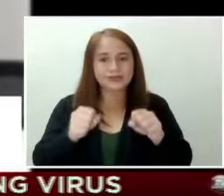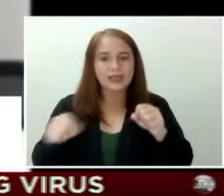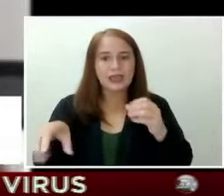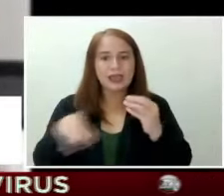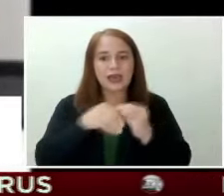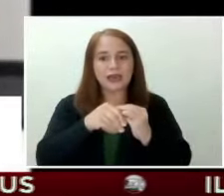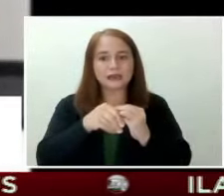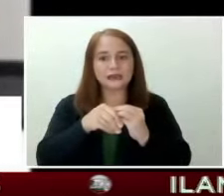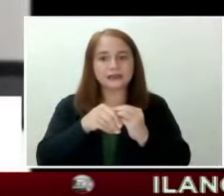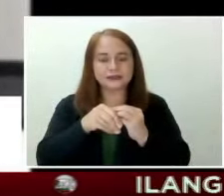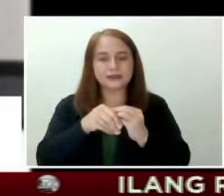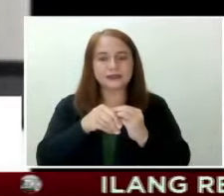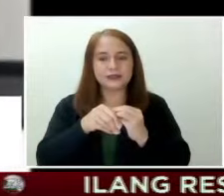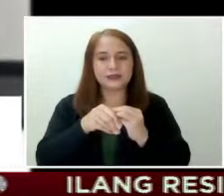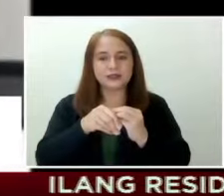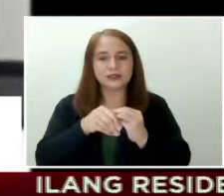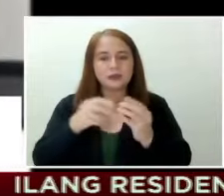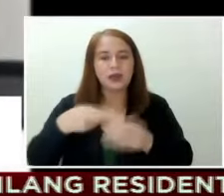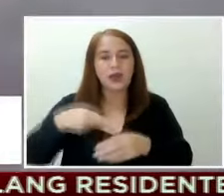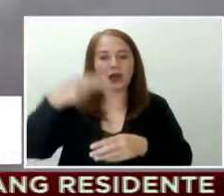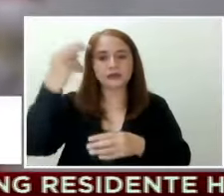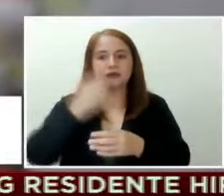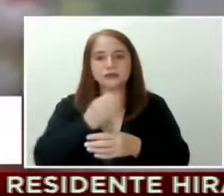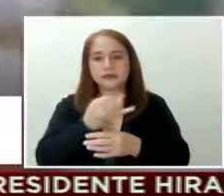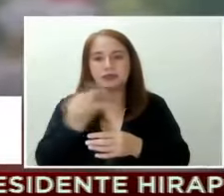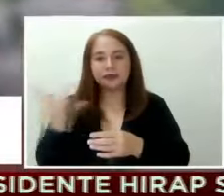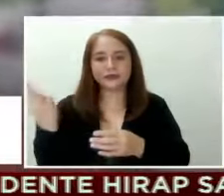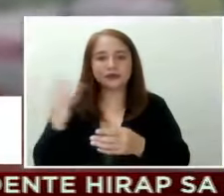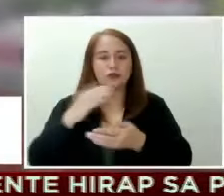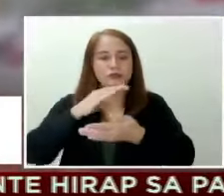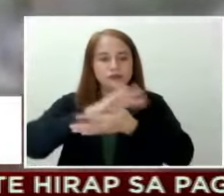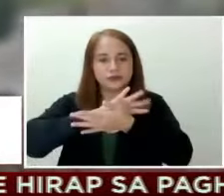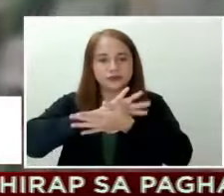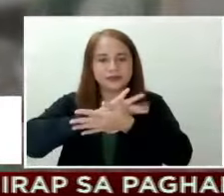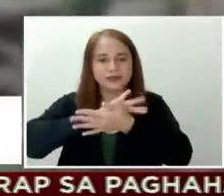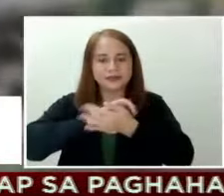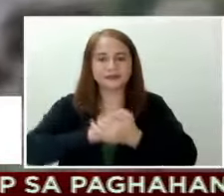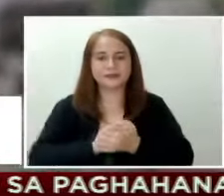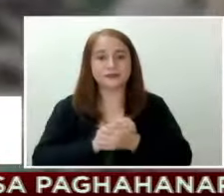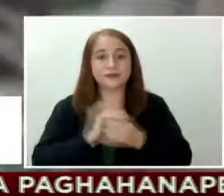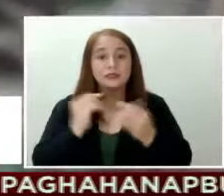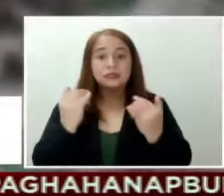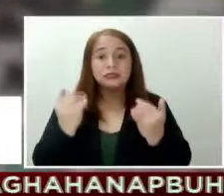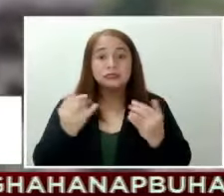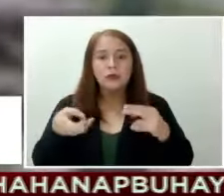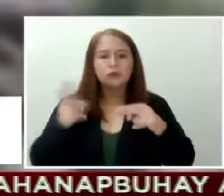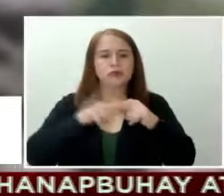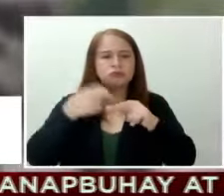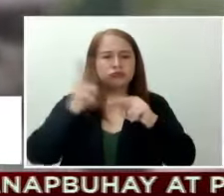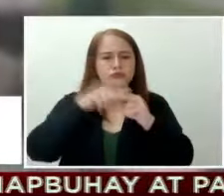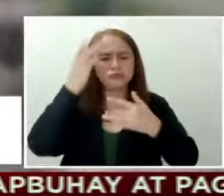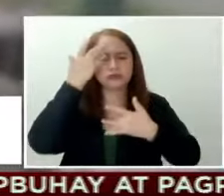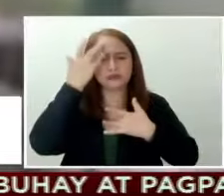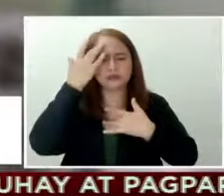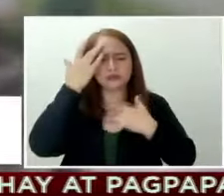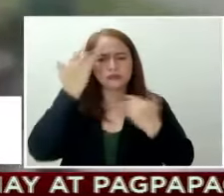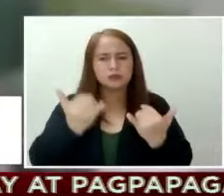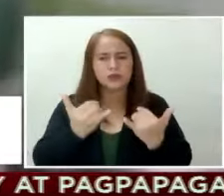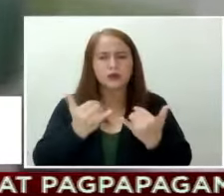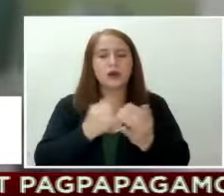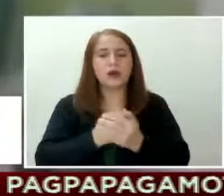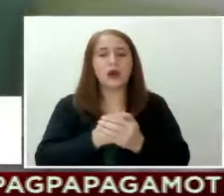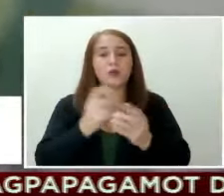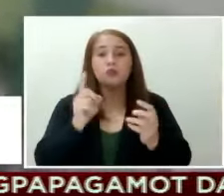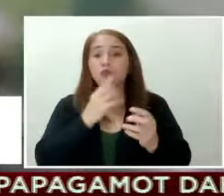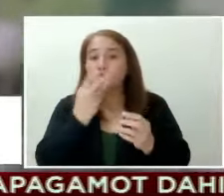from this higher number of pieces. Sa pagtaas ng bilang ng mga nagkakasakit, ang pinakahirap